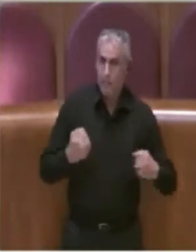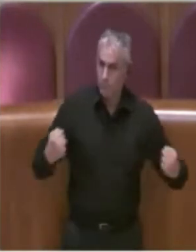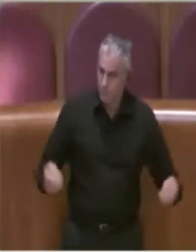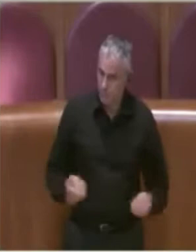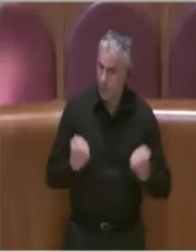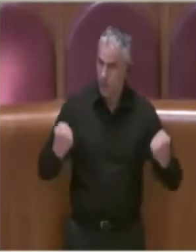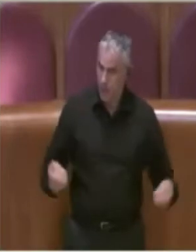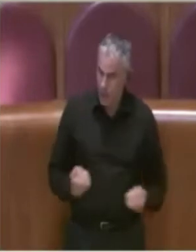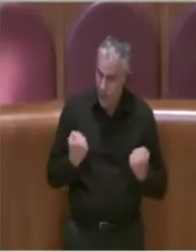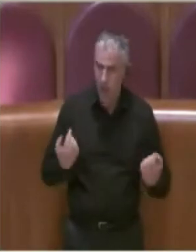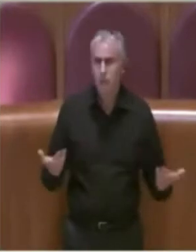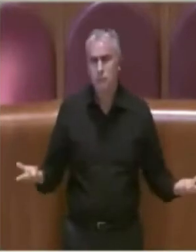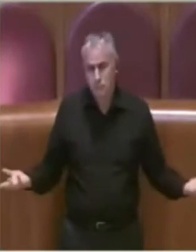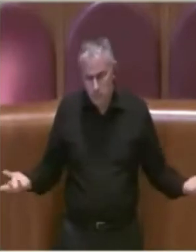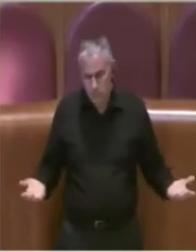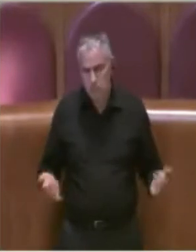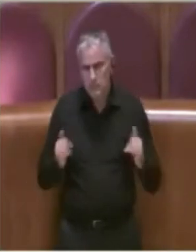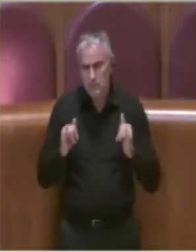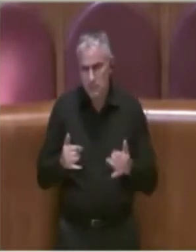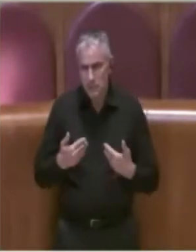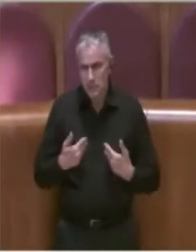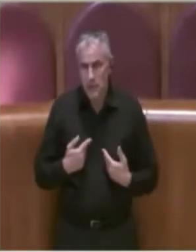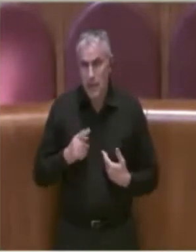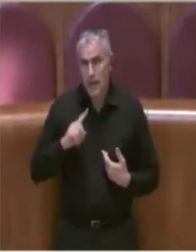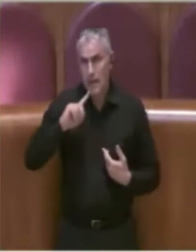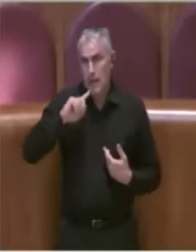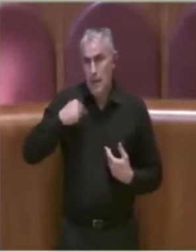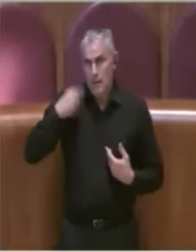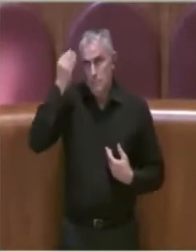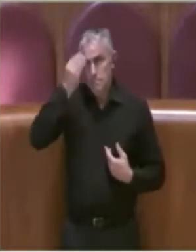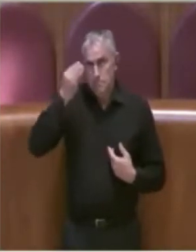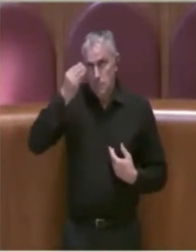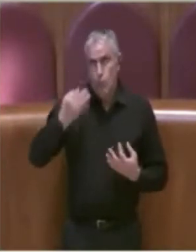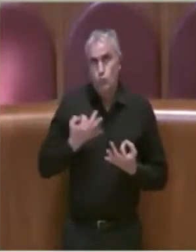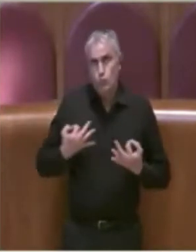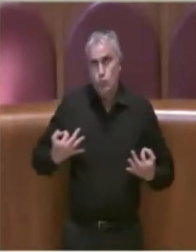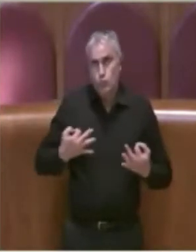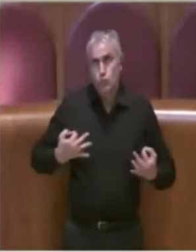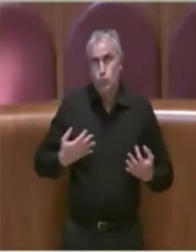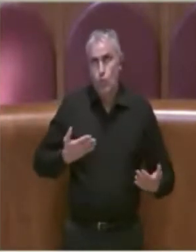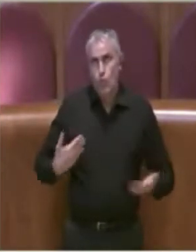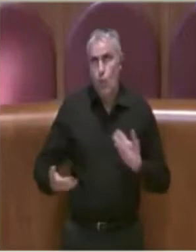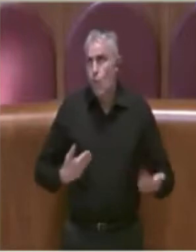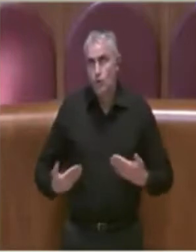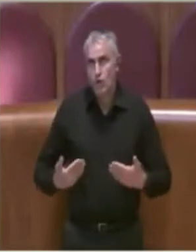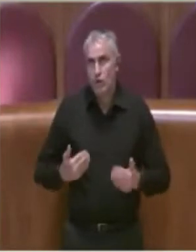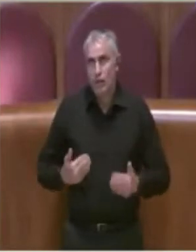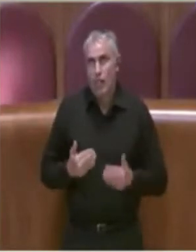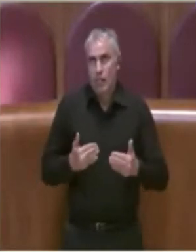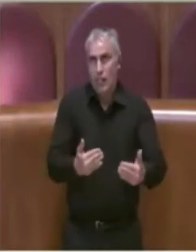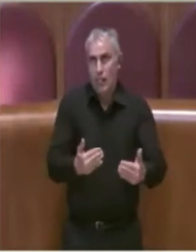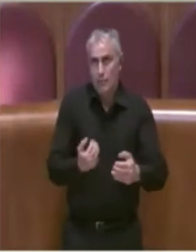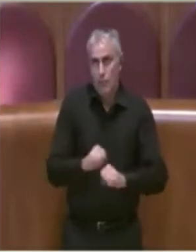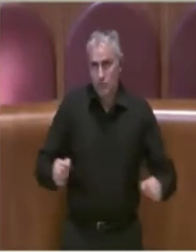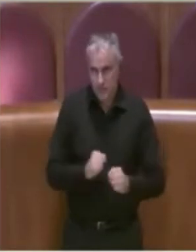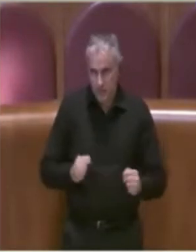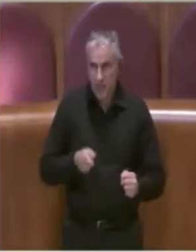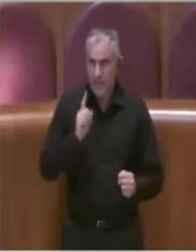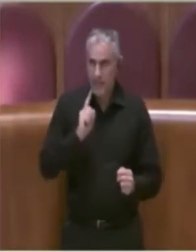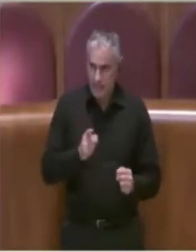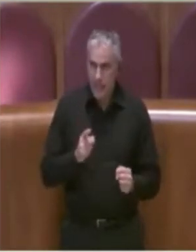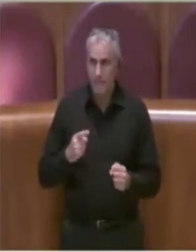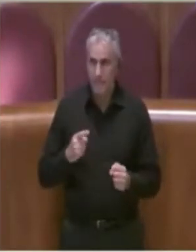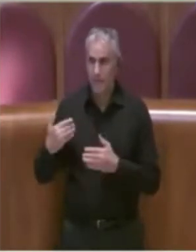propagandistica, ho ritenuto doveroso, necessario, urgente e improcrastinabile fare i dovuti